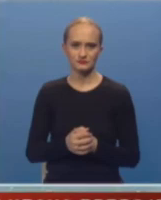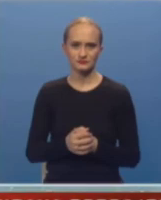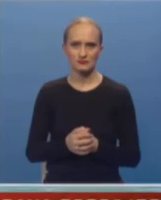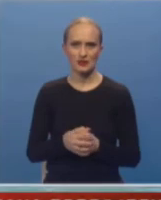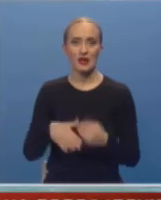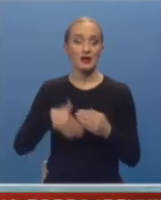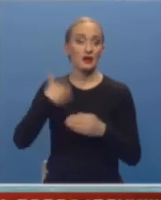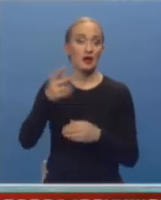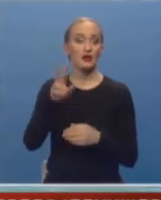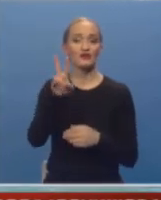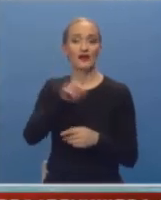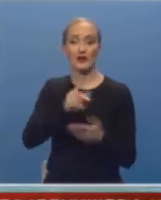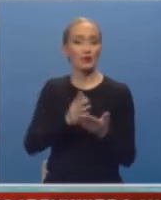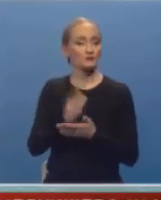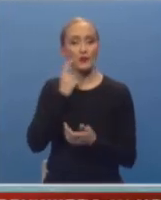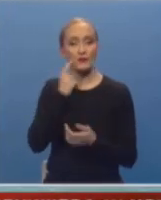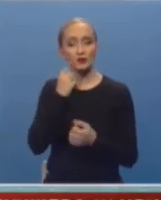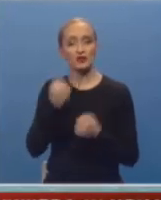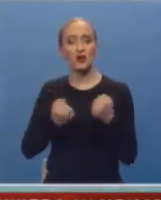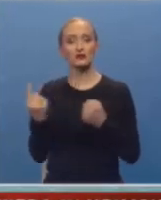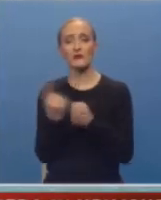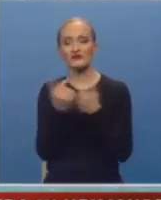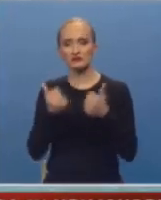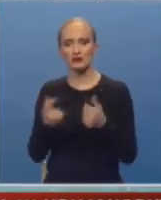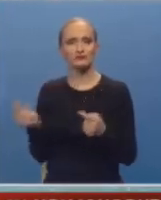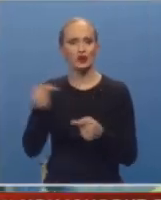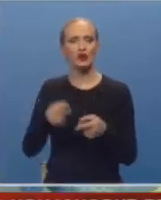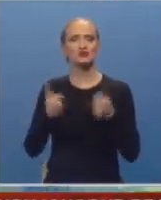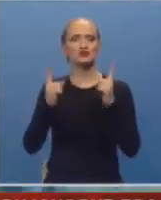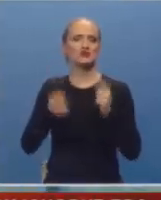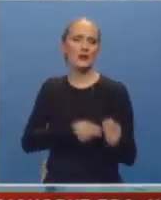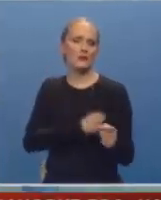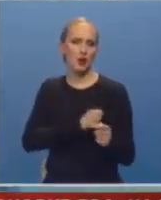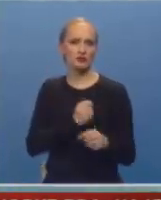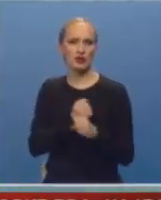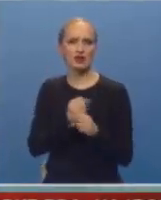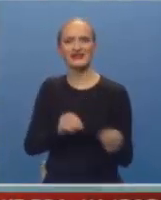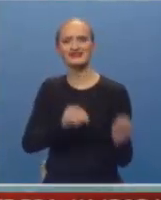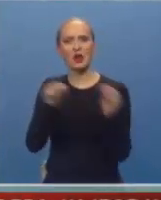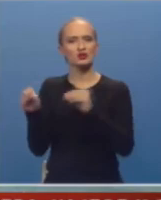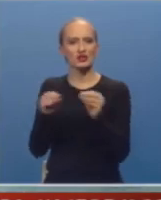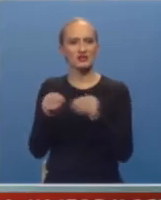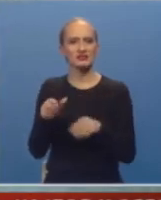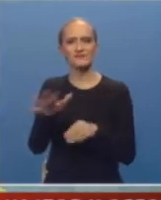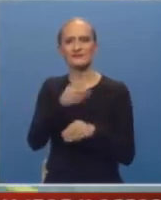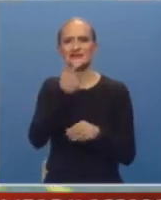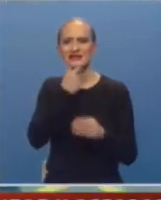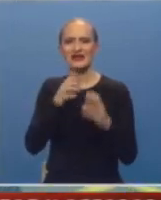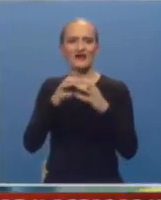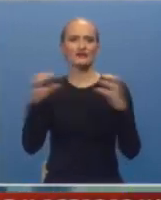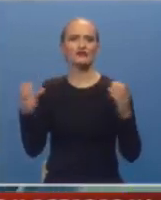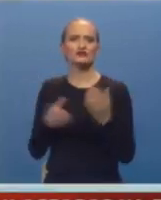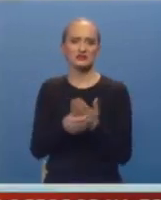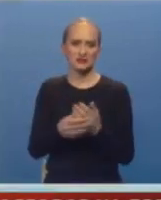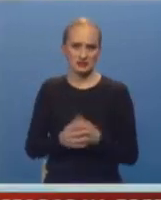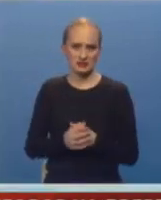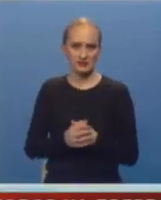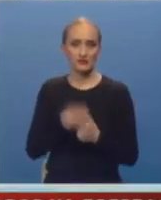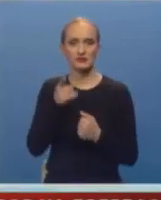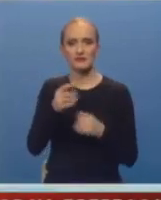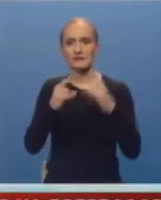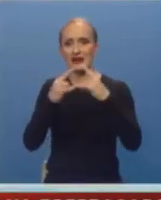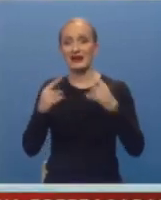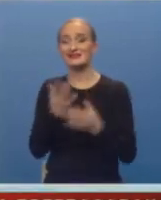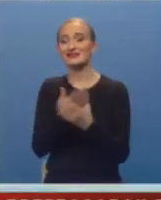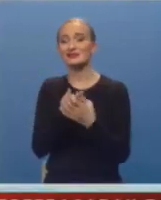Nakon dvana je uspjela pokušaj autoprevoz je danas u prisustvu sudske policije proveo deložaciju na lokaciji stare autobuske stanice. Time je